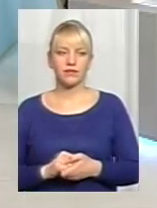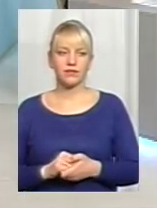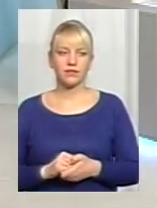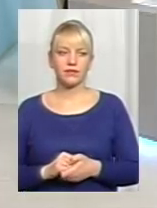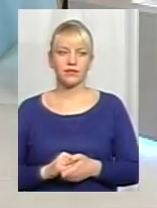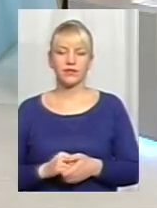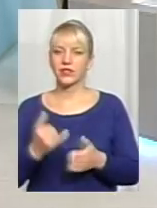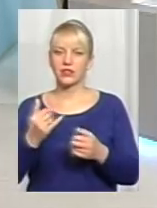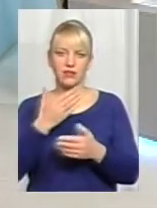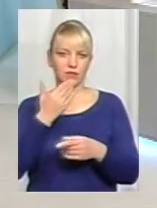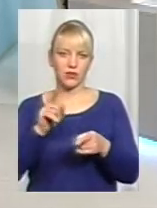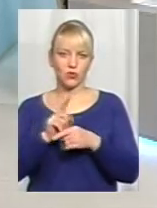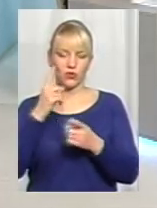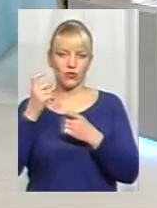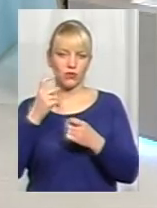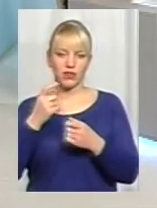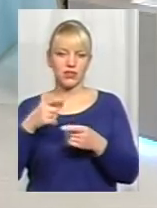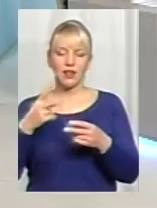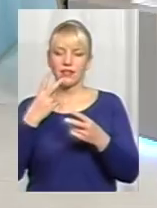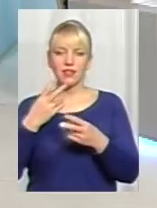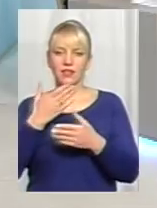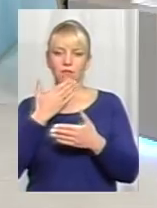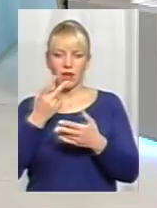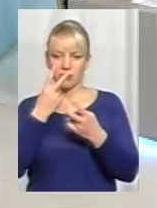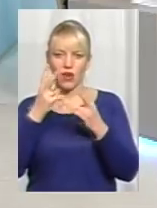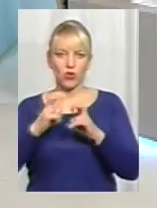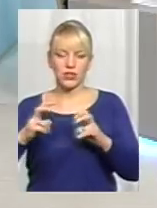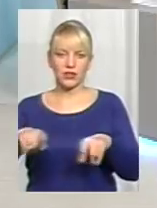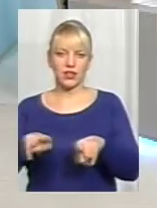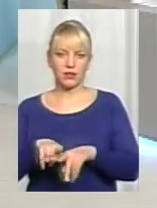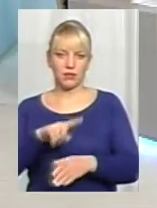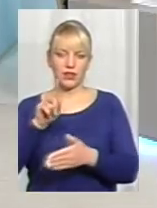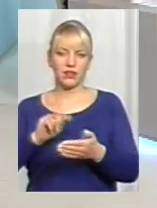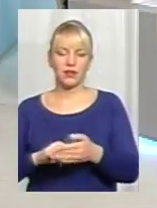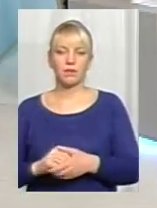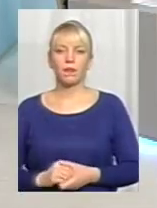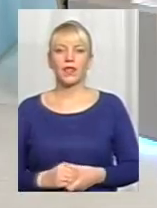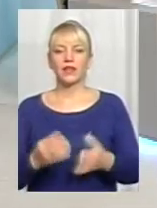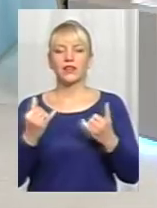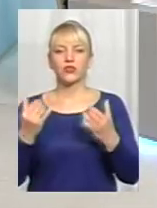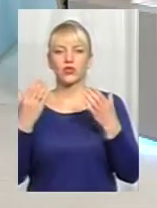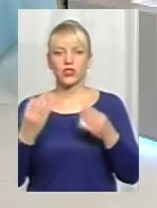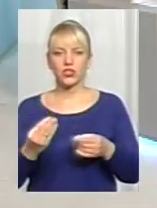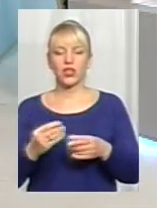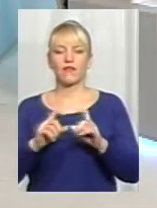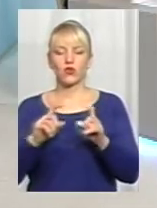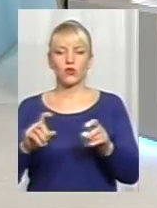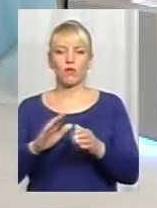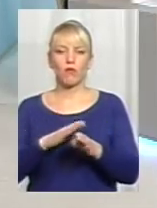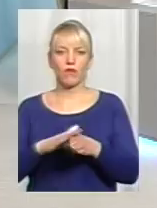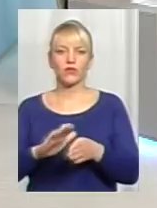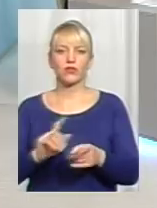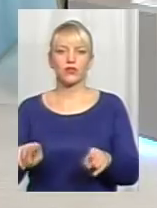перебуває. Дякую, пану Олександр. Я би хотів би пояснити, що на сьогоднішній день в установі повністю створені умови,